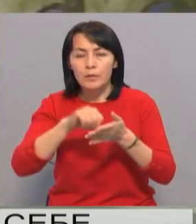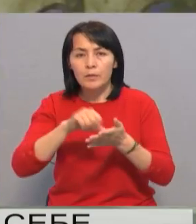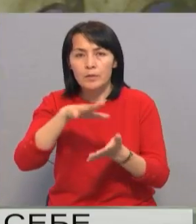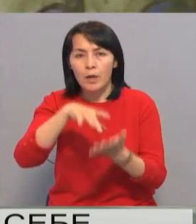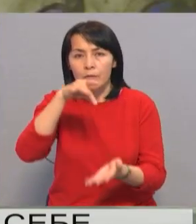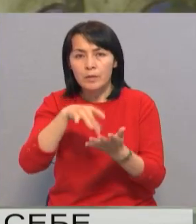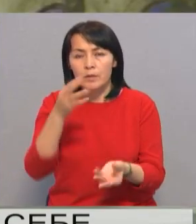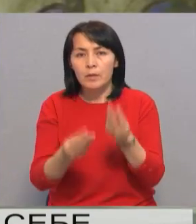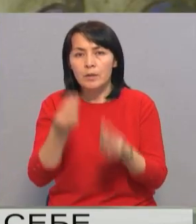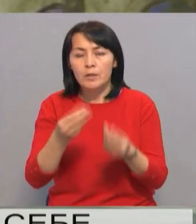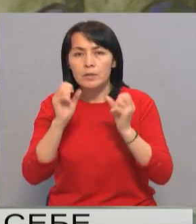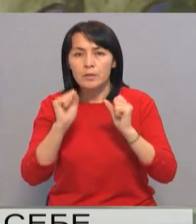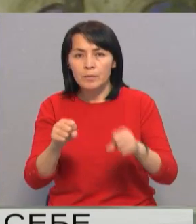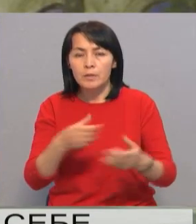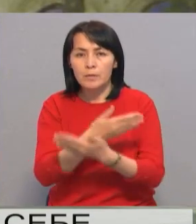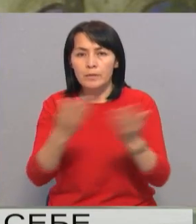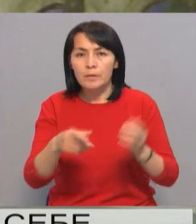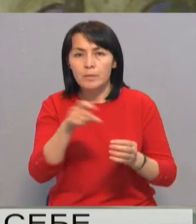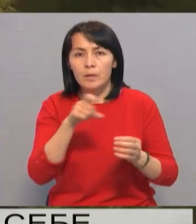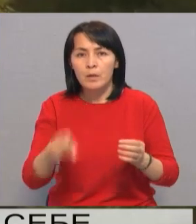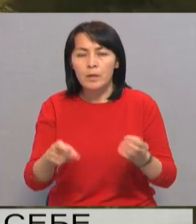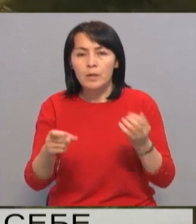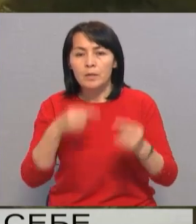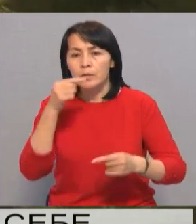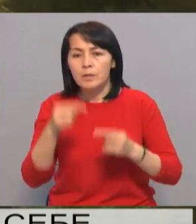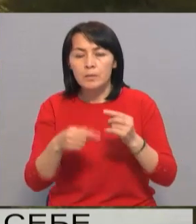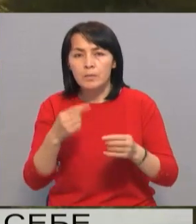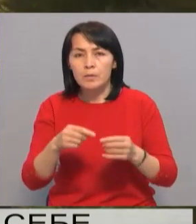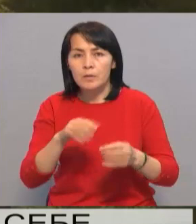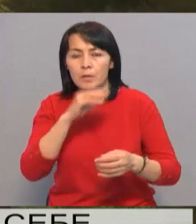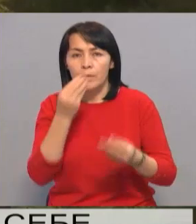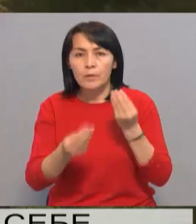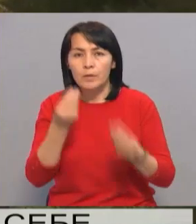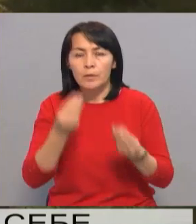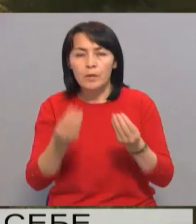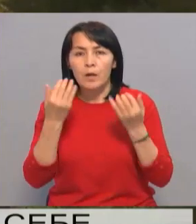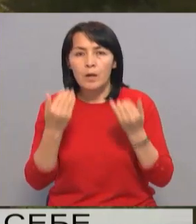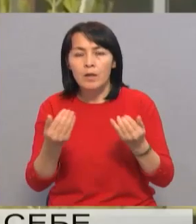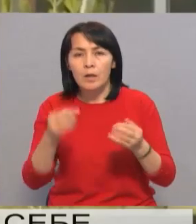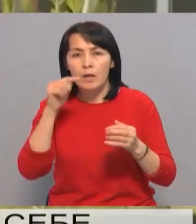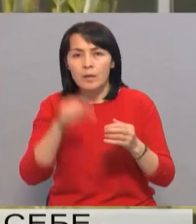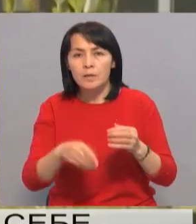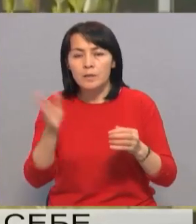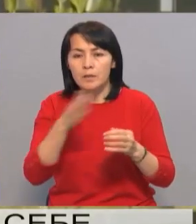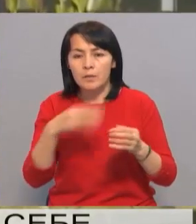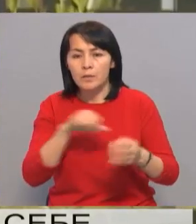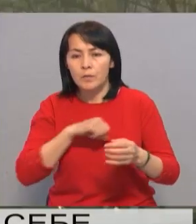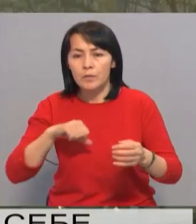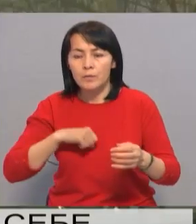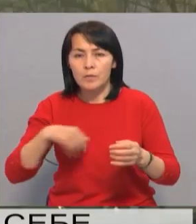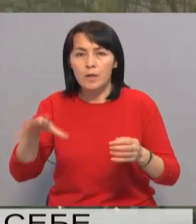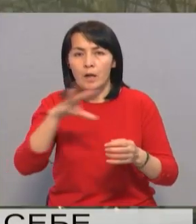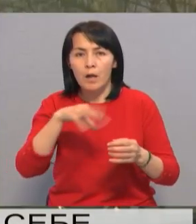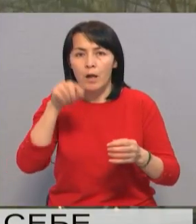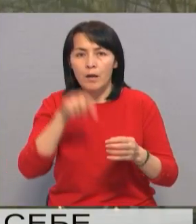азартных играх, что позволит всем гражданам, прежде всего, чрезмерно увлекающимся азартными играми, мгновенно заблокировать себе доступ ко